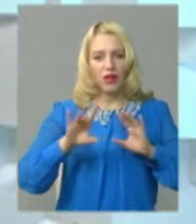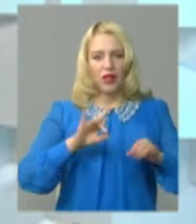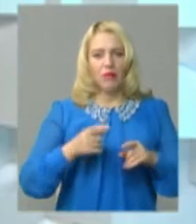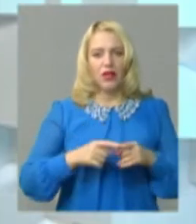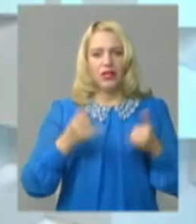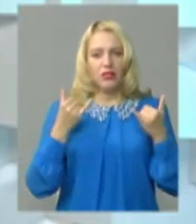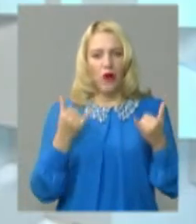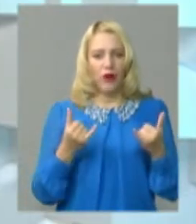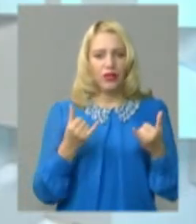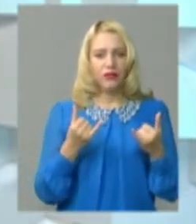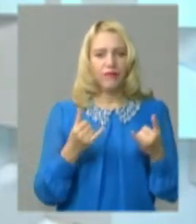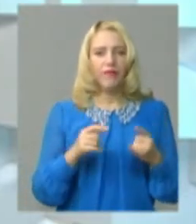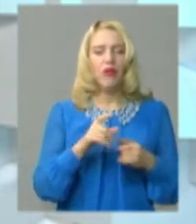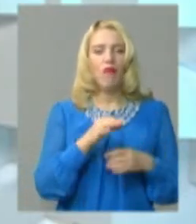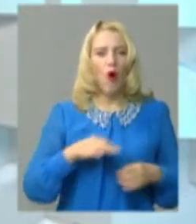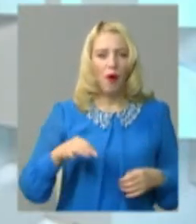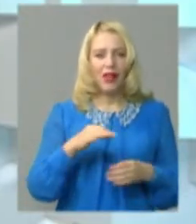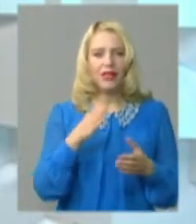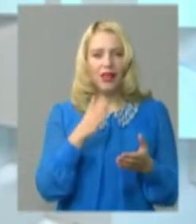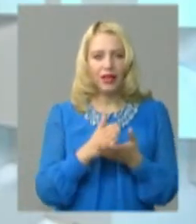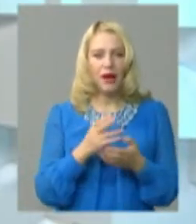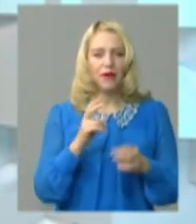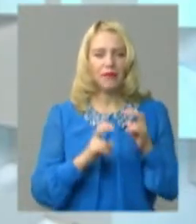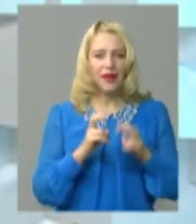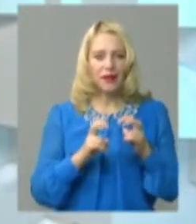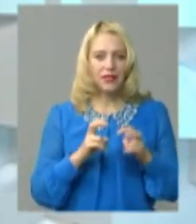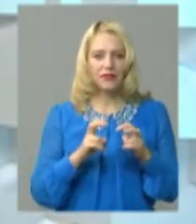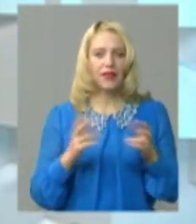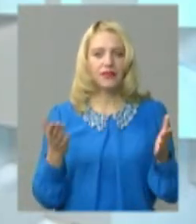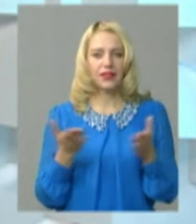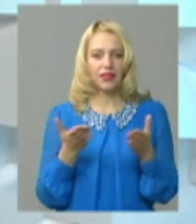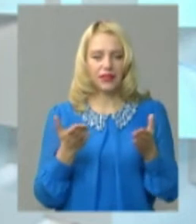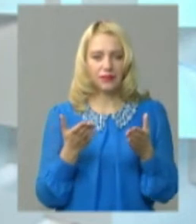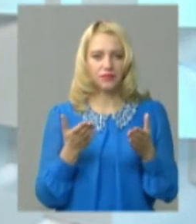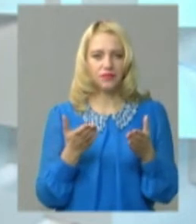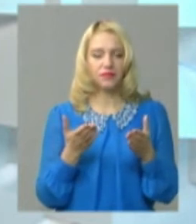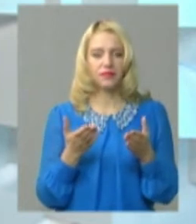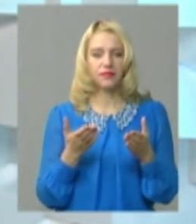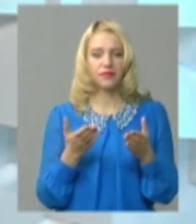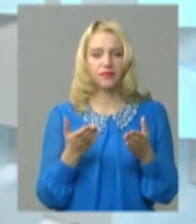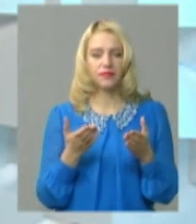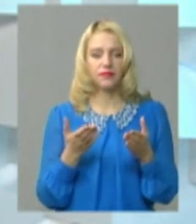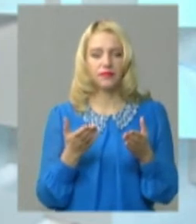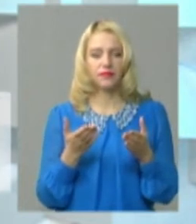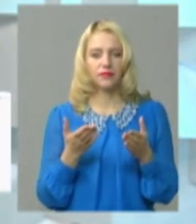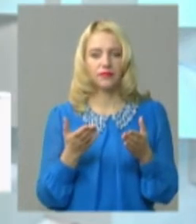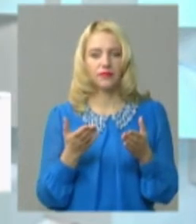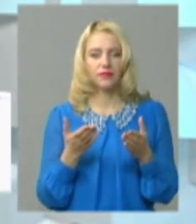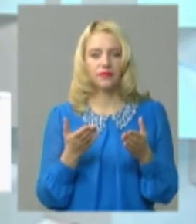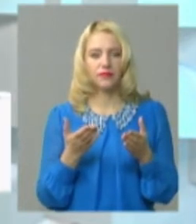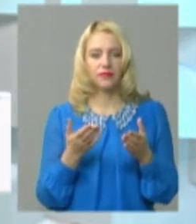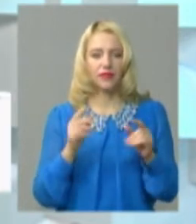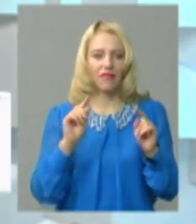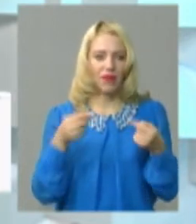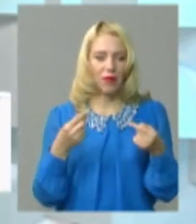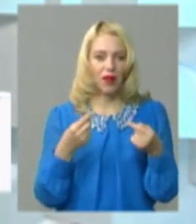сьогодні в області є підприємства, які вимагають, мабуть,